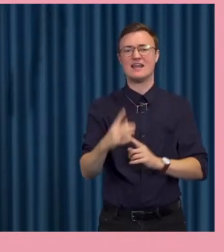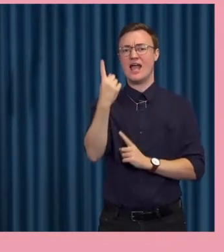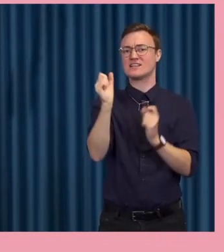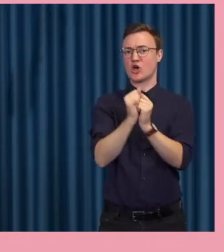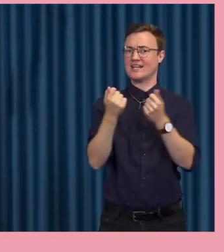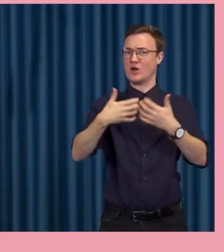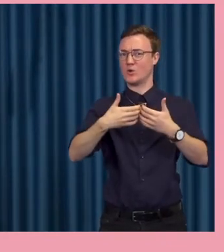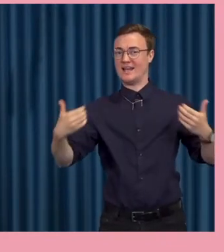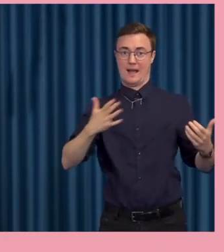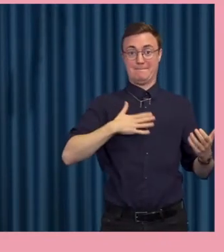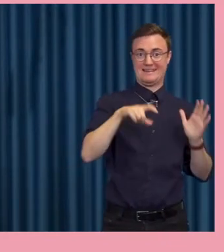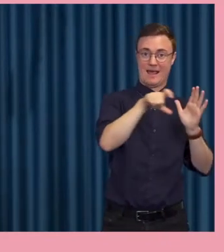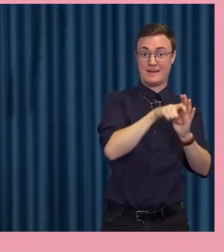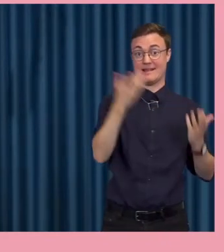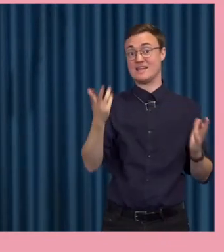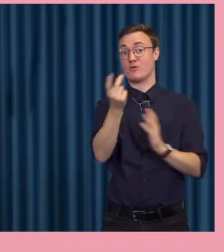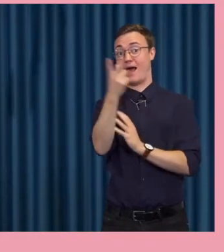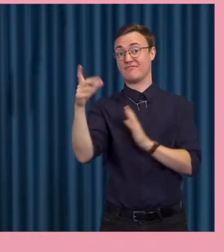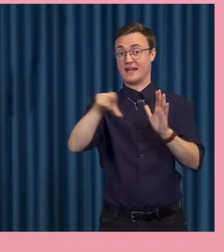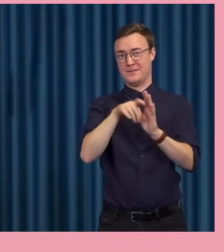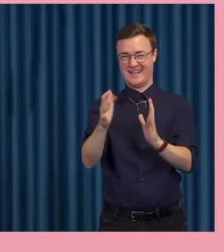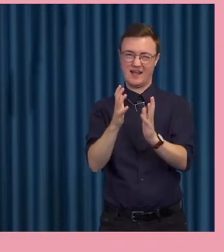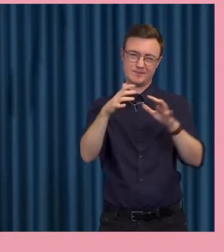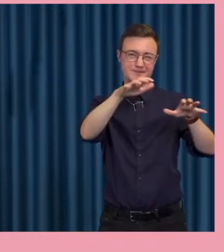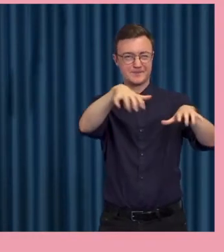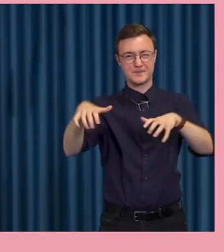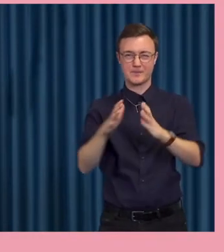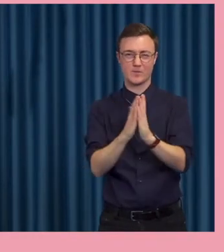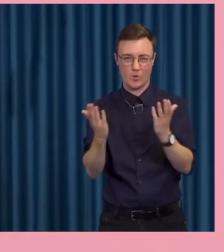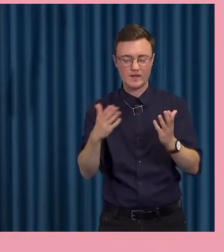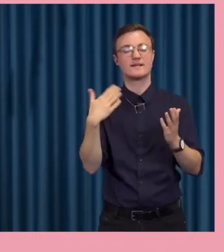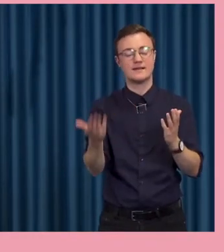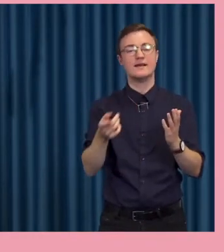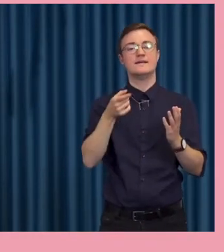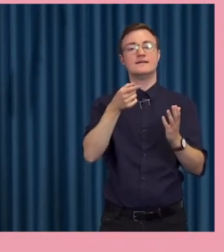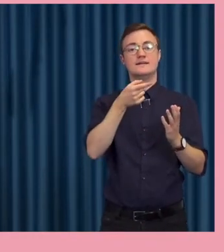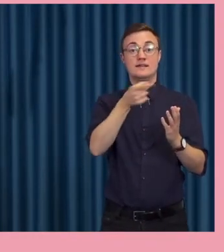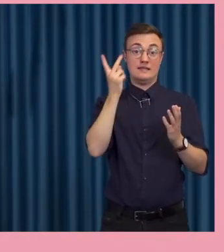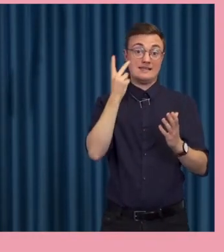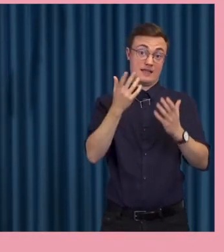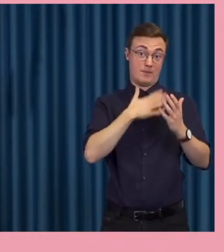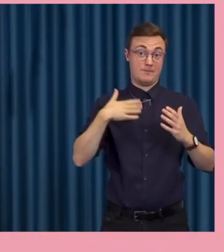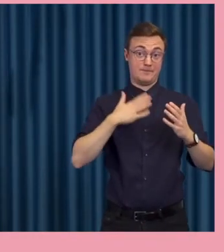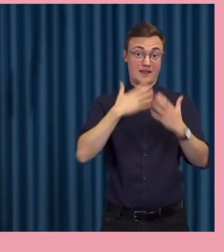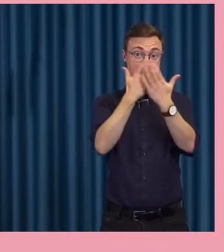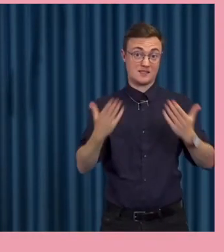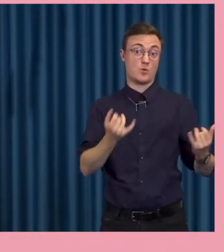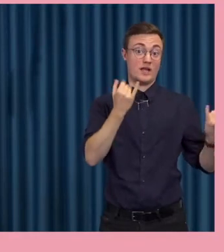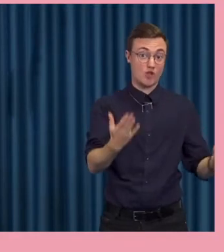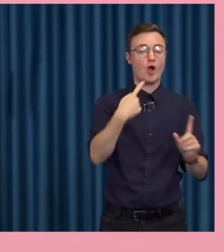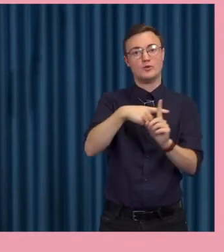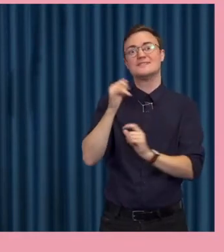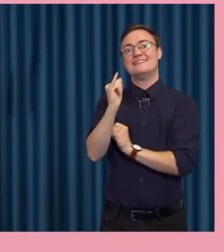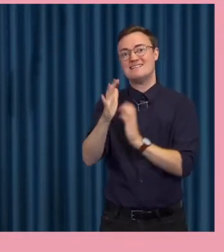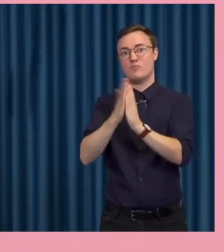kapitel gentemot de andra är väl att det är... Vi kommer ju se både presentationen idag och det finns fullt av i